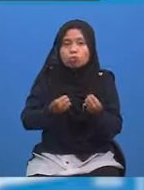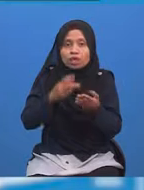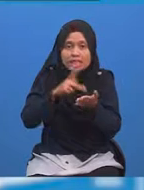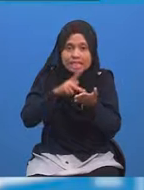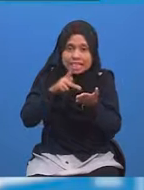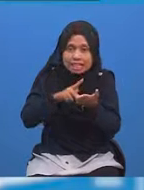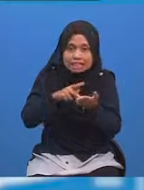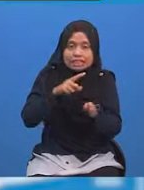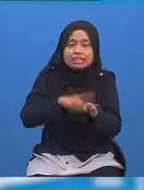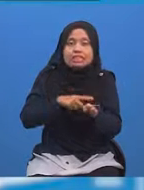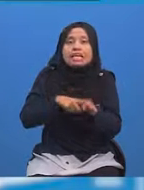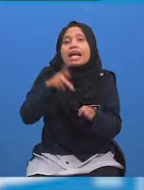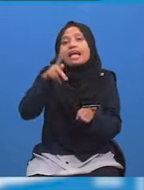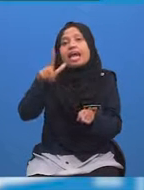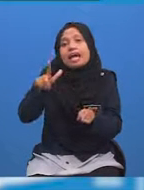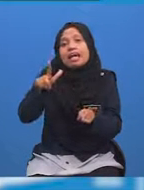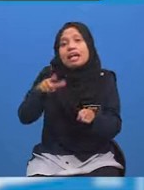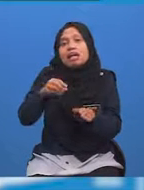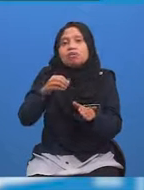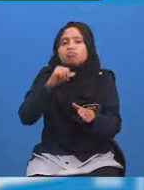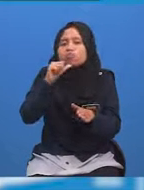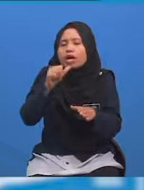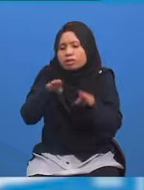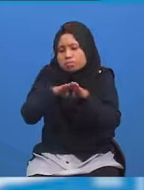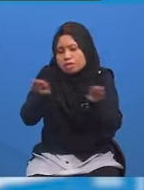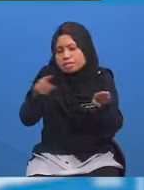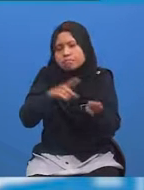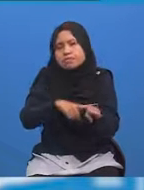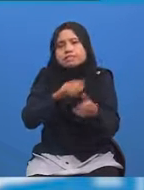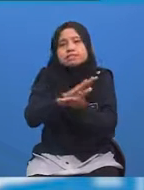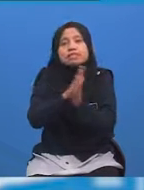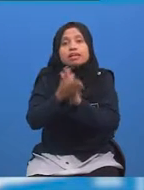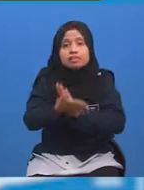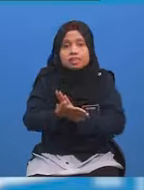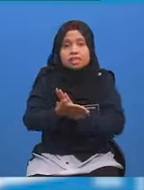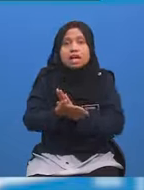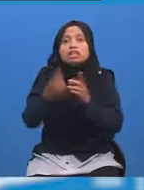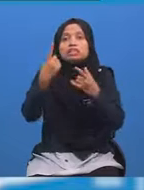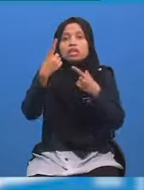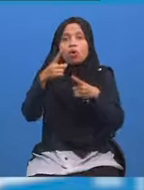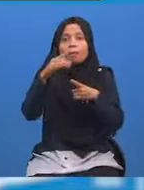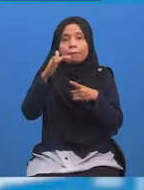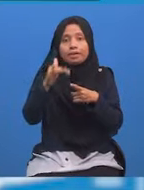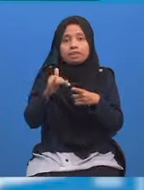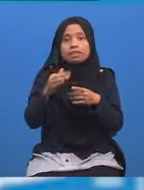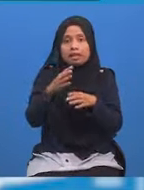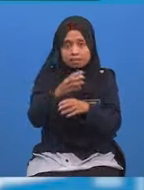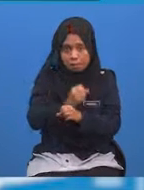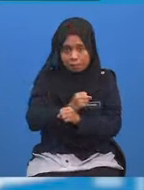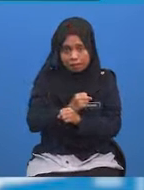di Kuala Lumpur bukannya beza masa Jadi jawapan yang